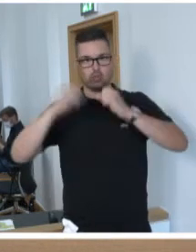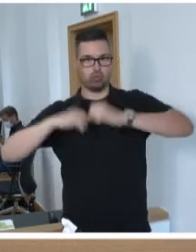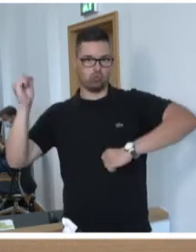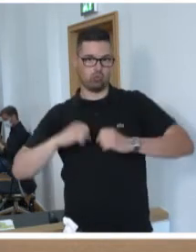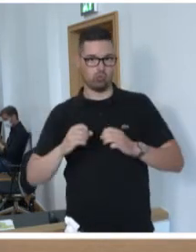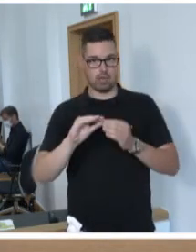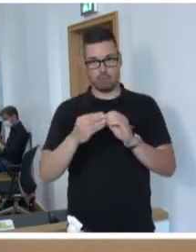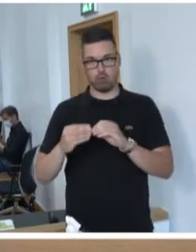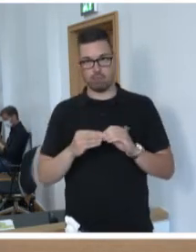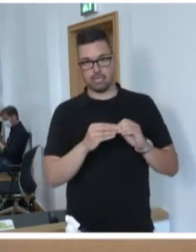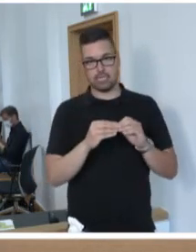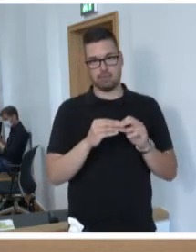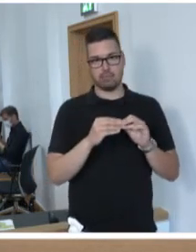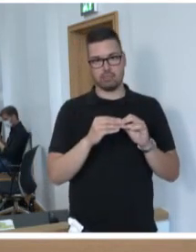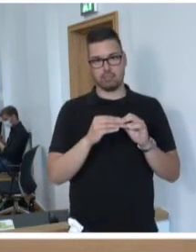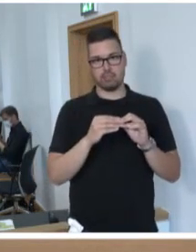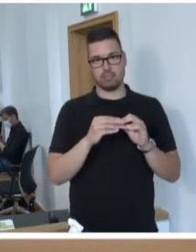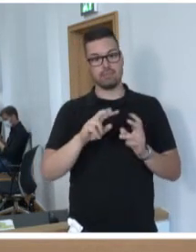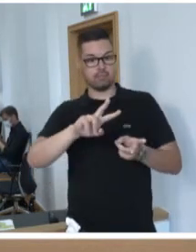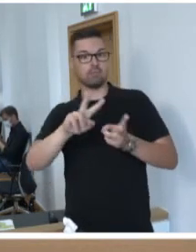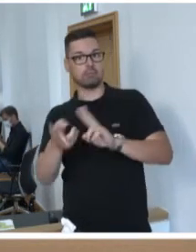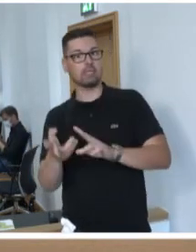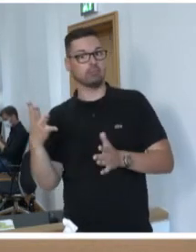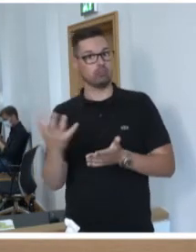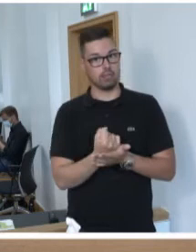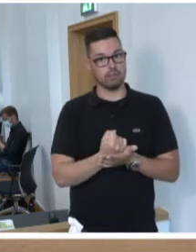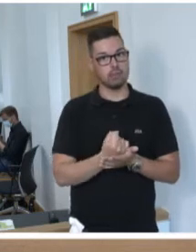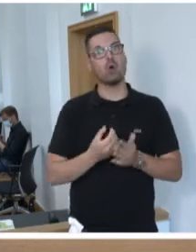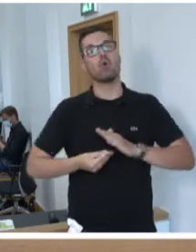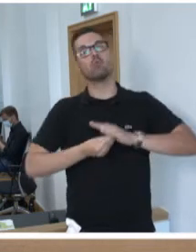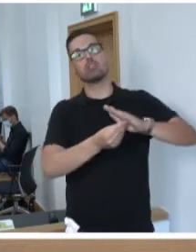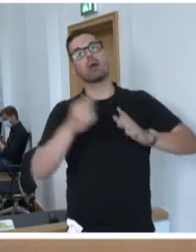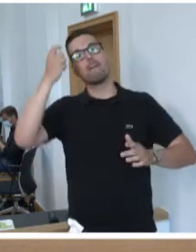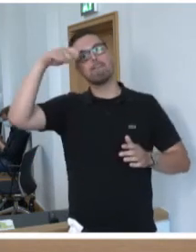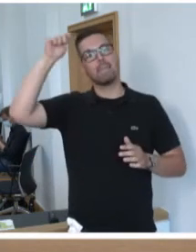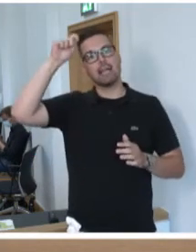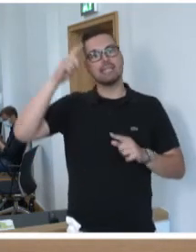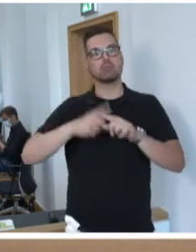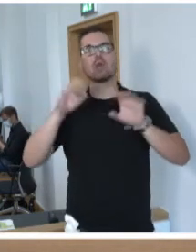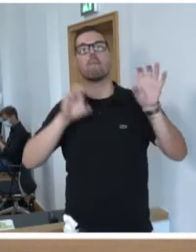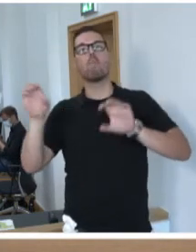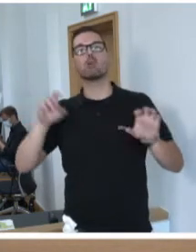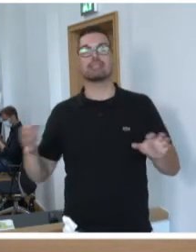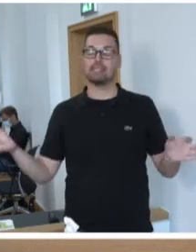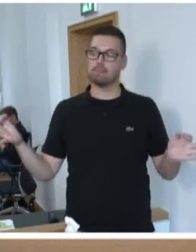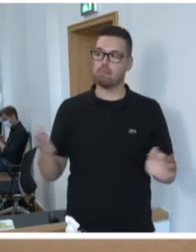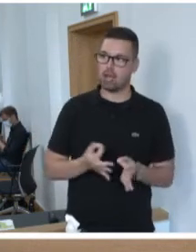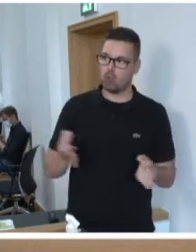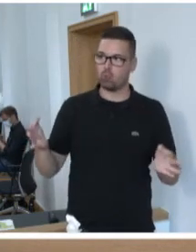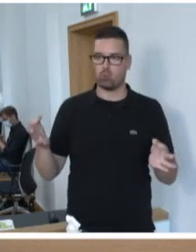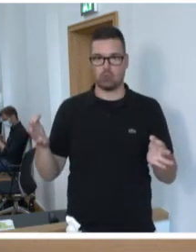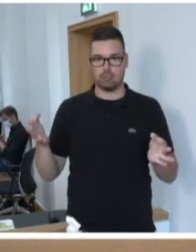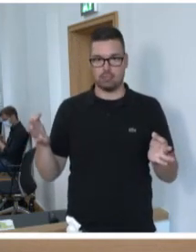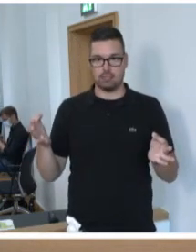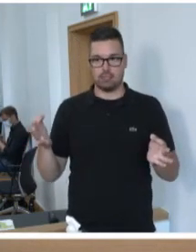Probleme, zum Gelingen, damit die Transformation gelingt, Unterstützung aus Berlin und aus Brüssel braucht. Was es